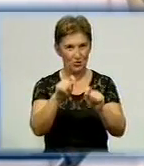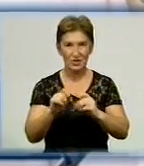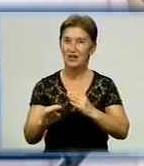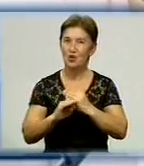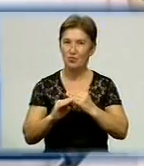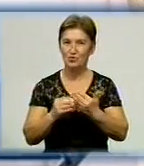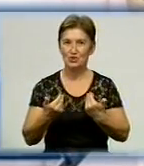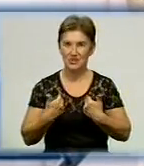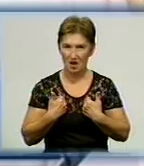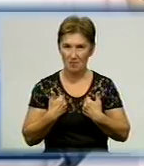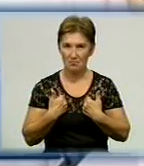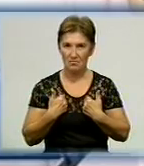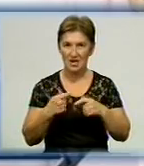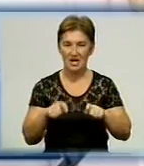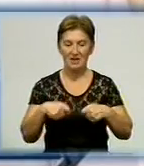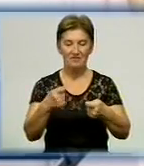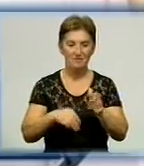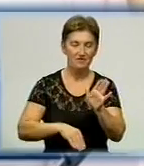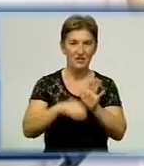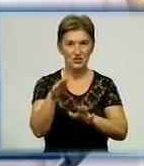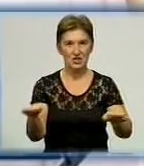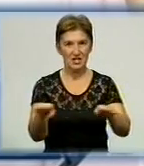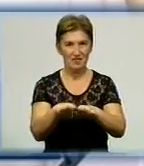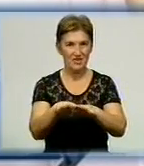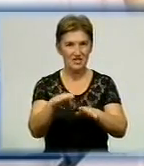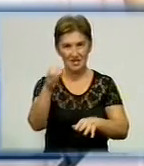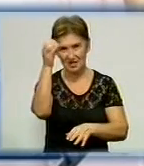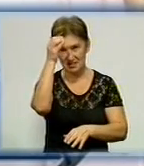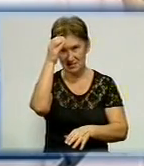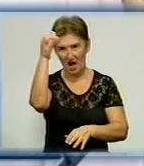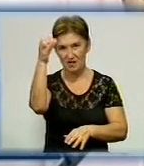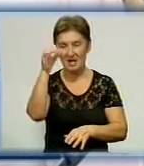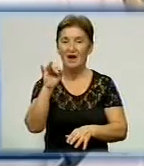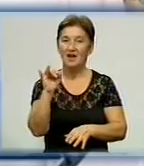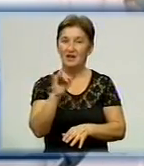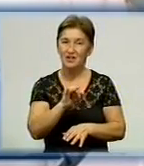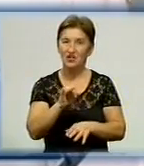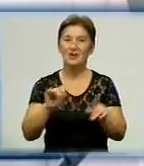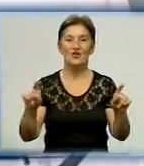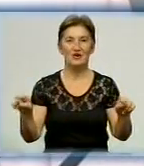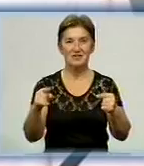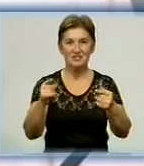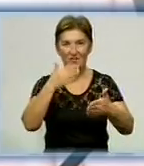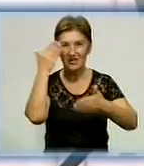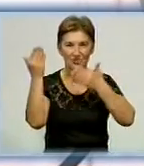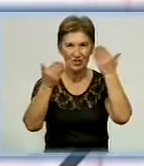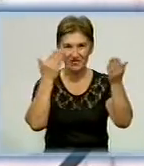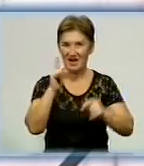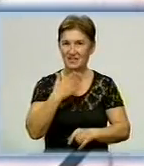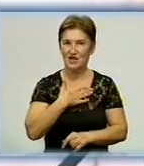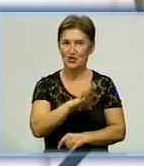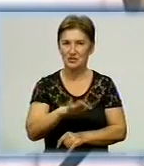дати вечірєвий знань і організувати дозвілля наших ідей